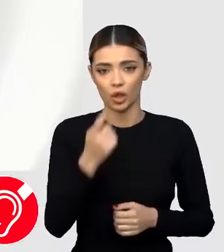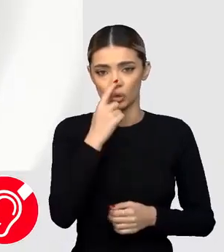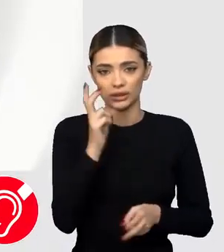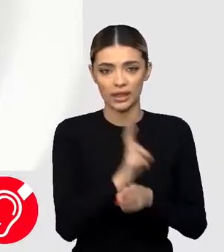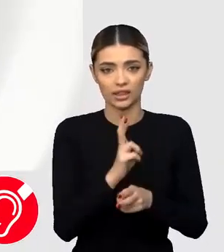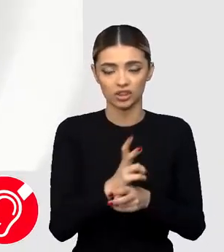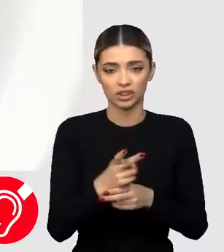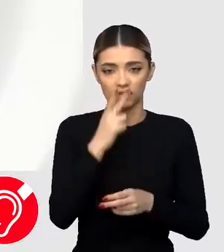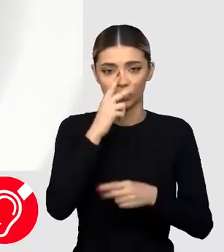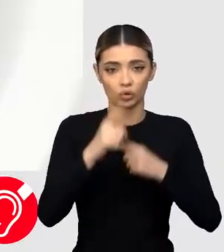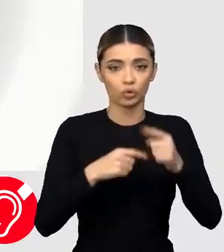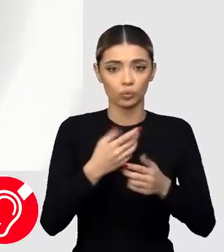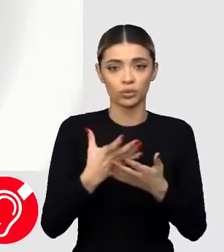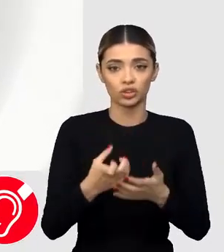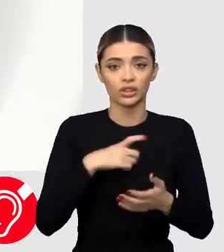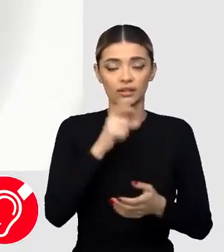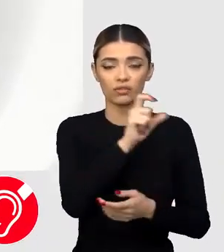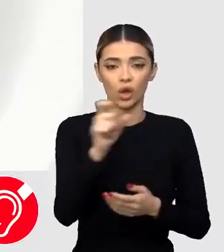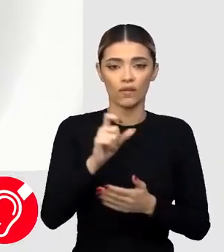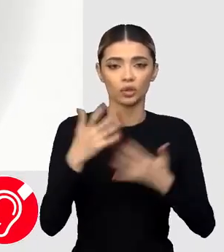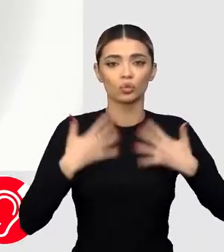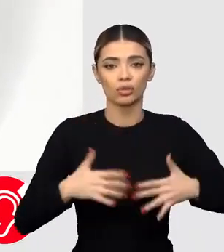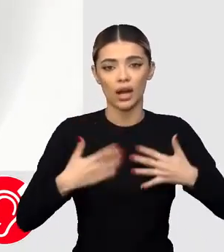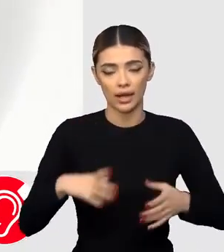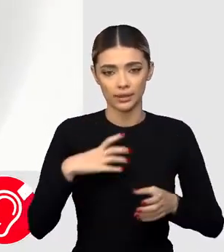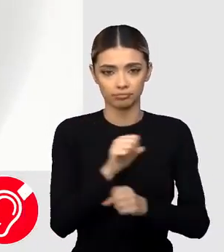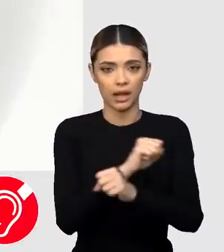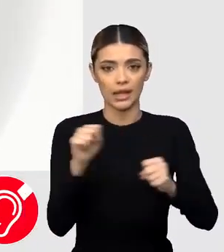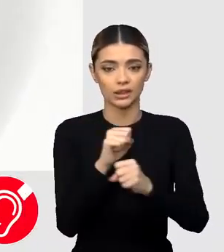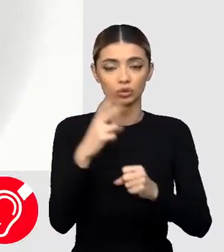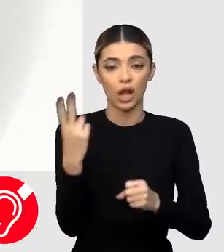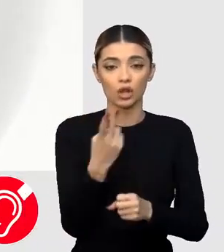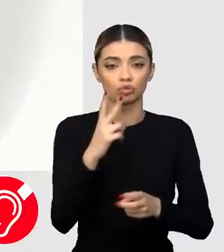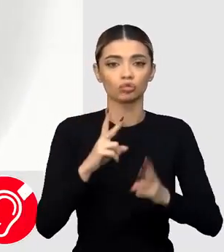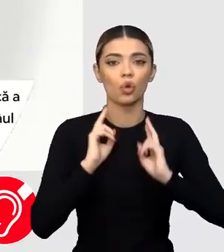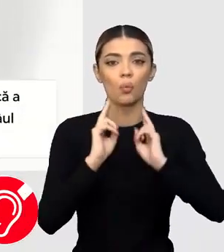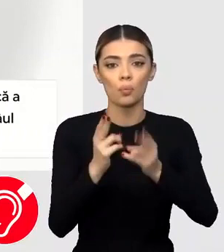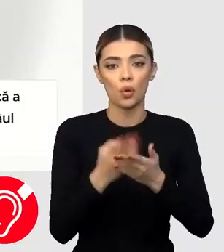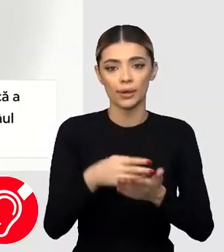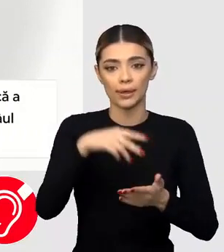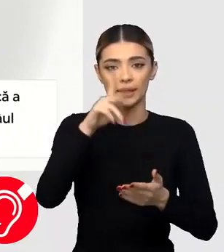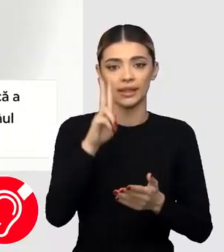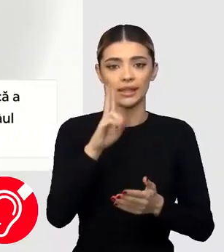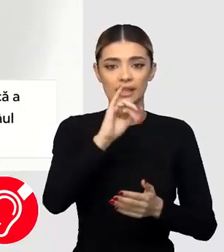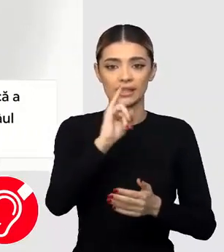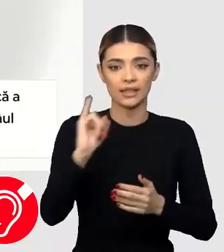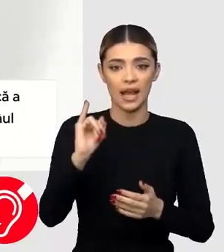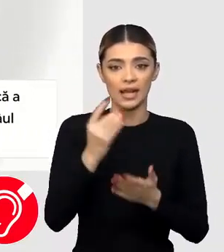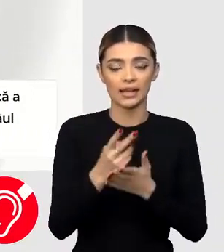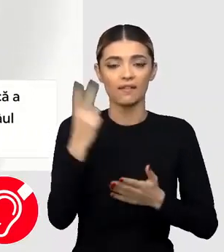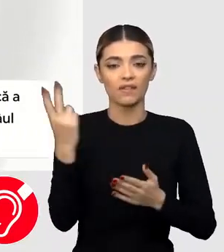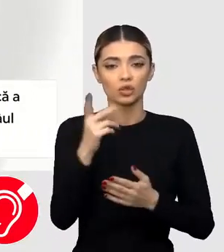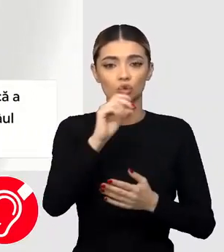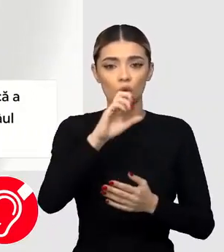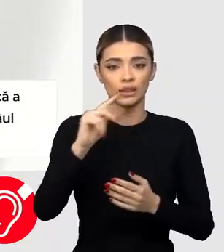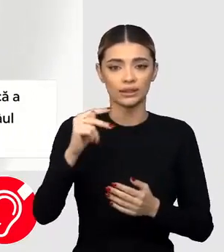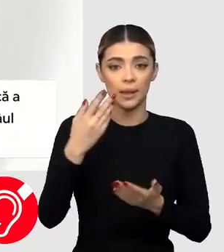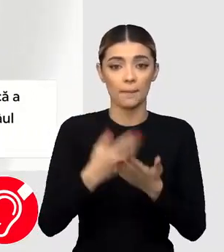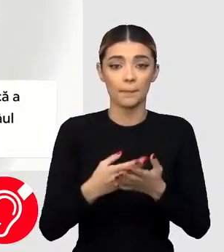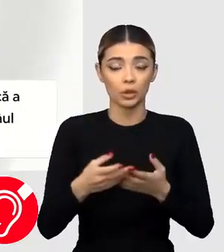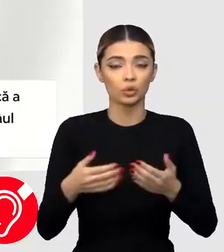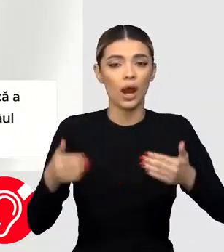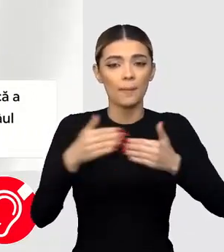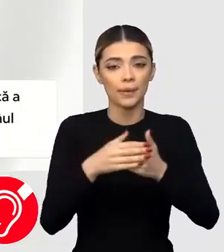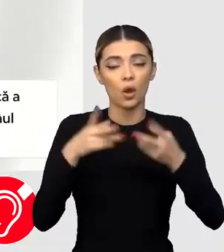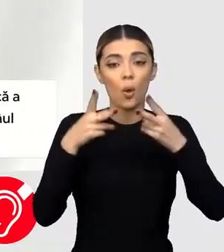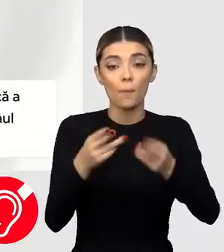Rusia i-a măsuri disperate, asta după ce este acuzată de Ucraina că a distrus barajul de pe râul Mokrii Ali din vestul Donețcului